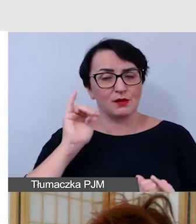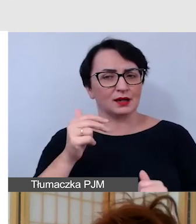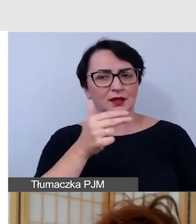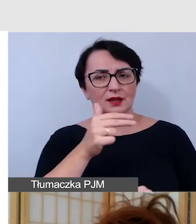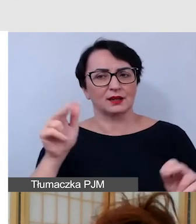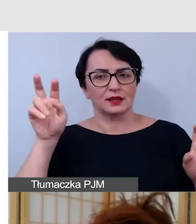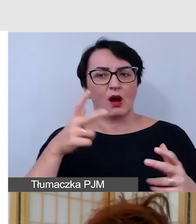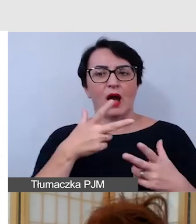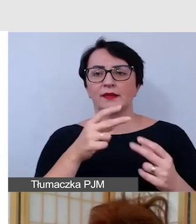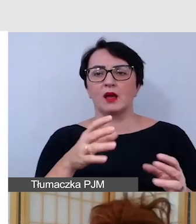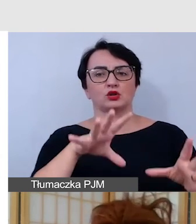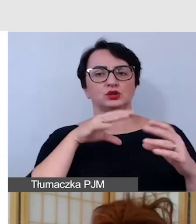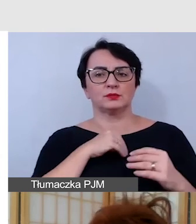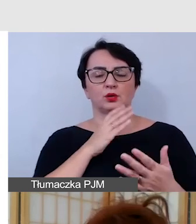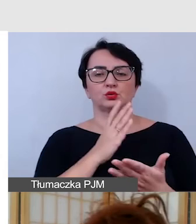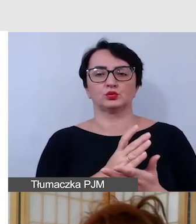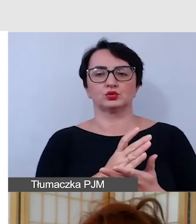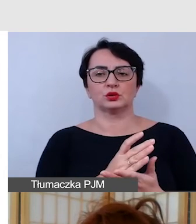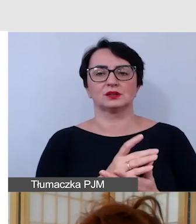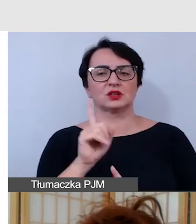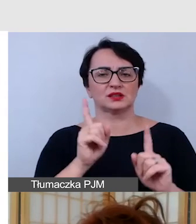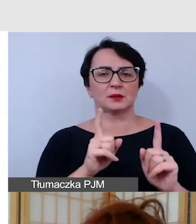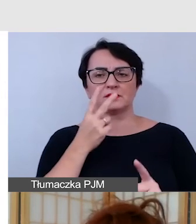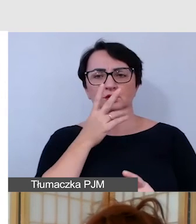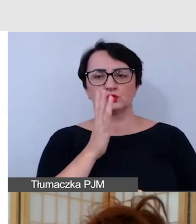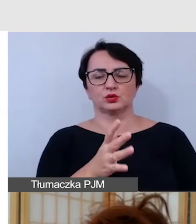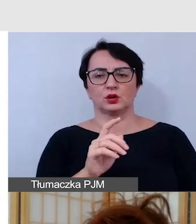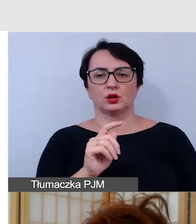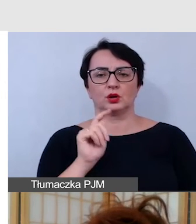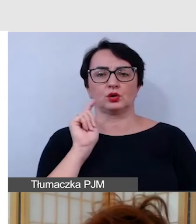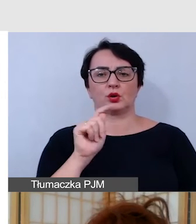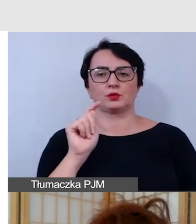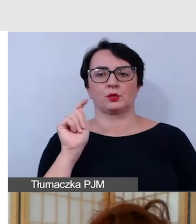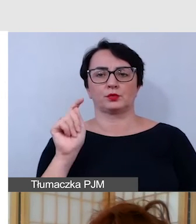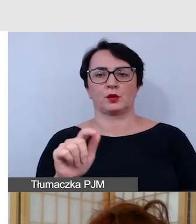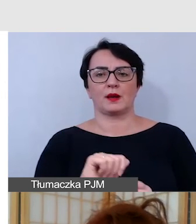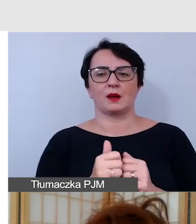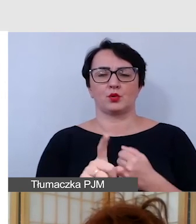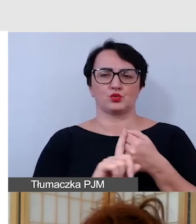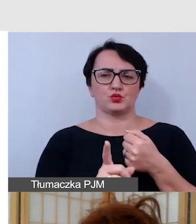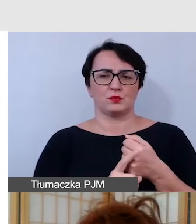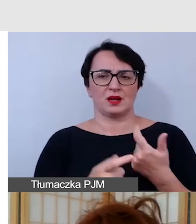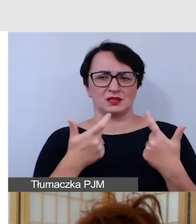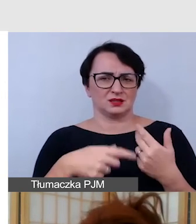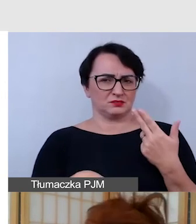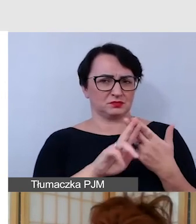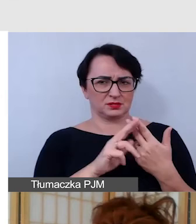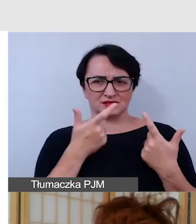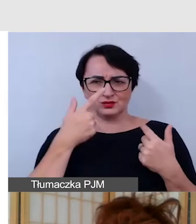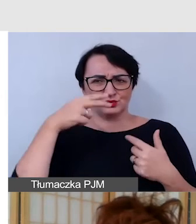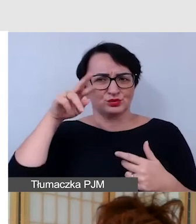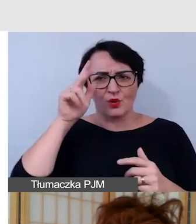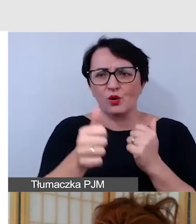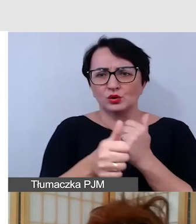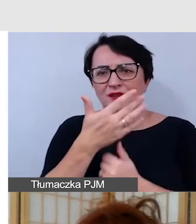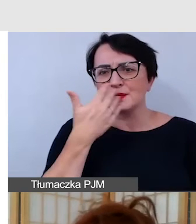a nie otrzymywała na przykład, co niejednokrotnie widzimy, kropek albo jakichś cyferek, które nie mówią absolutnie nic i nie odnoszą się